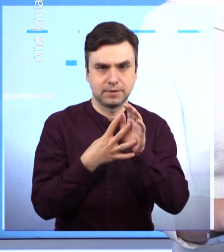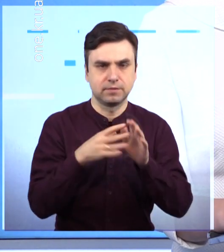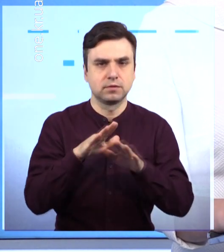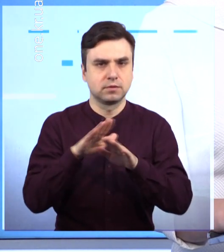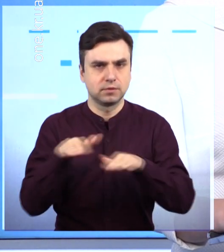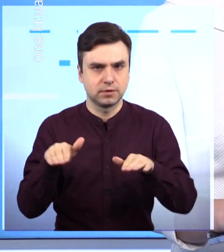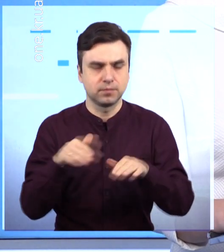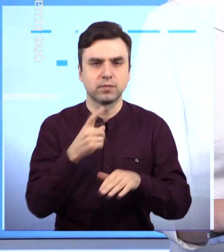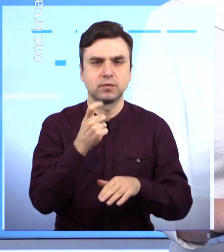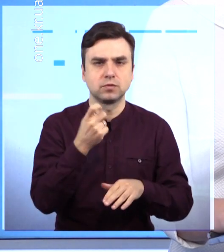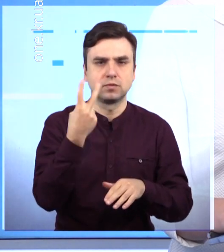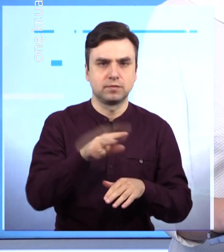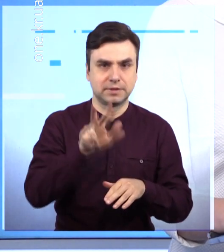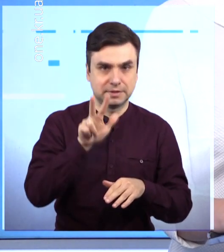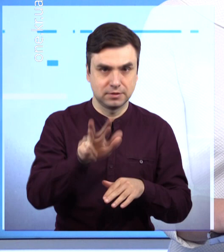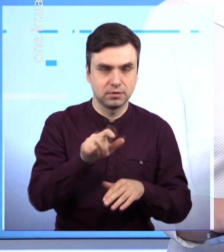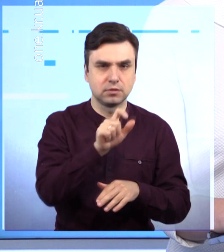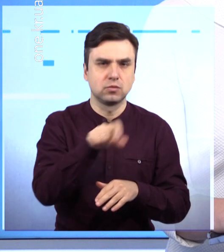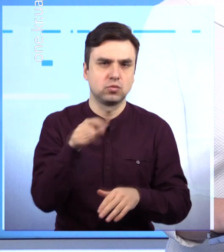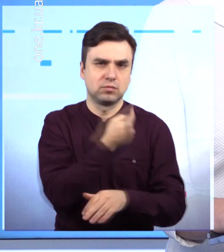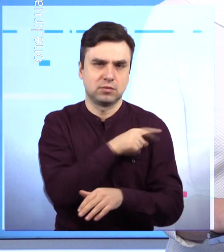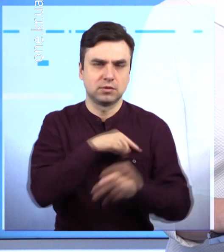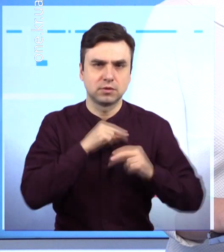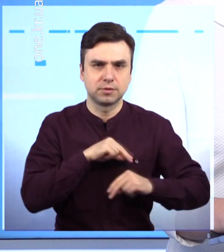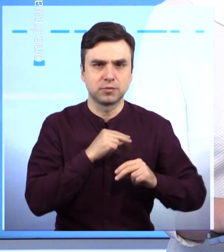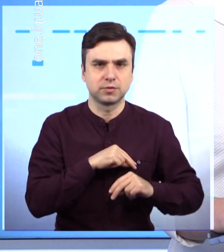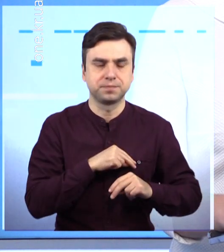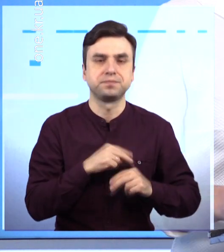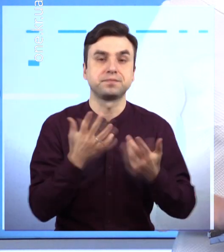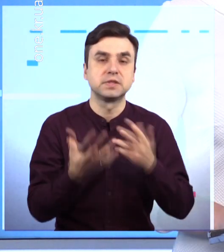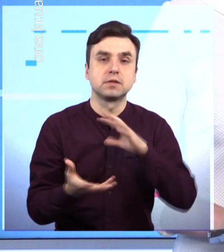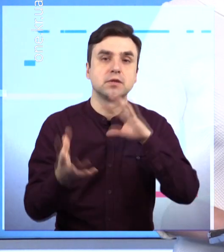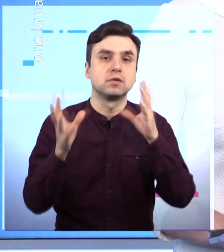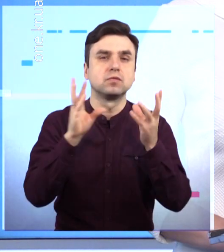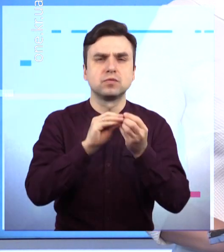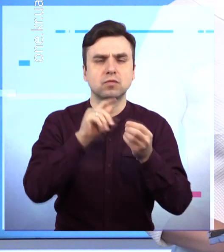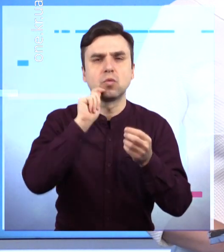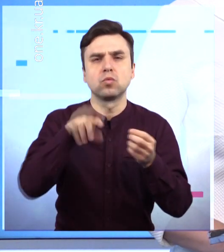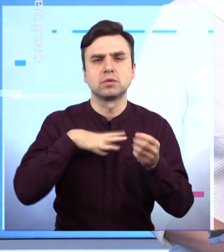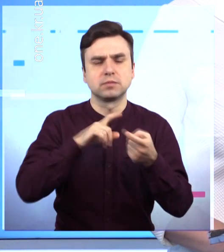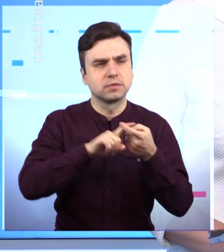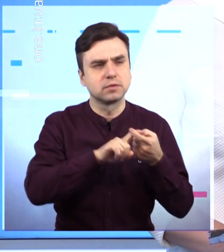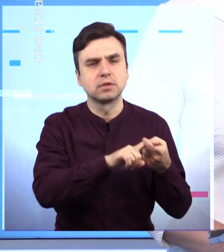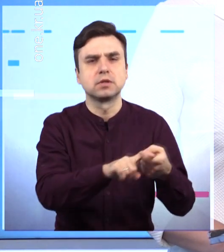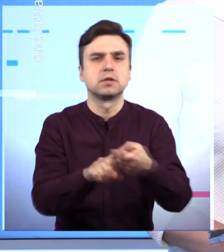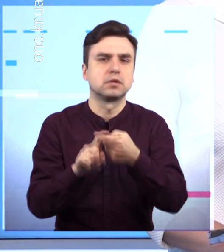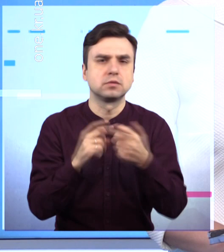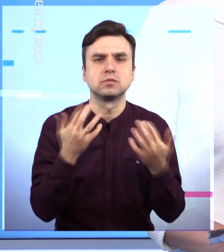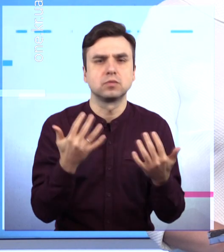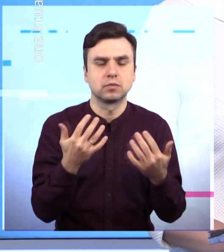готові розповісти про найголовніші події цього святкового понеділка 8 березня. У студії працює Наталя Болдинська.